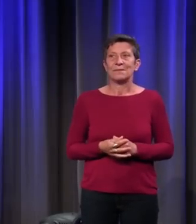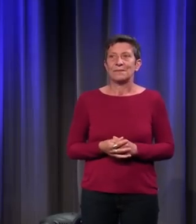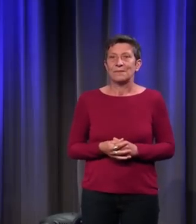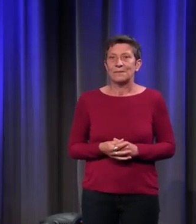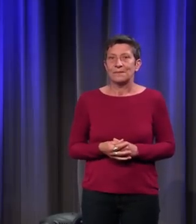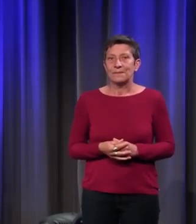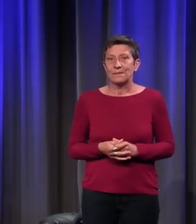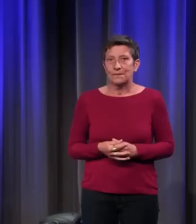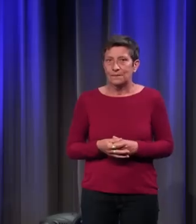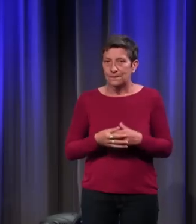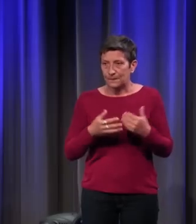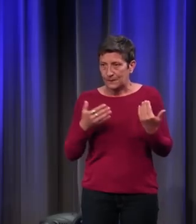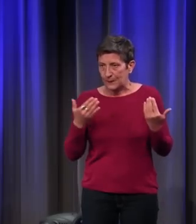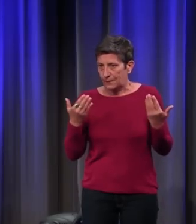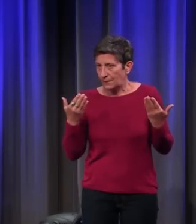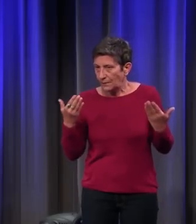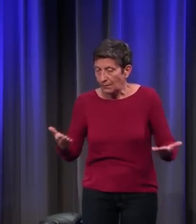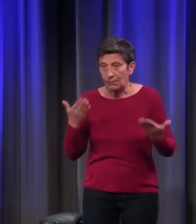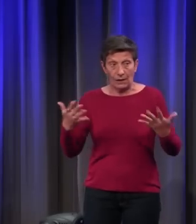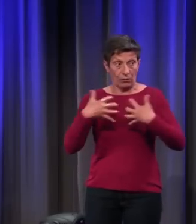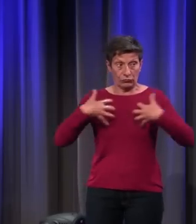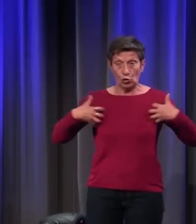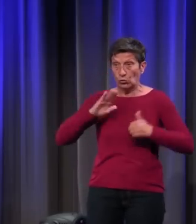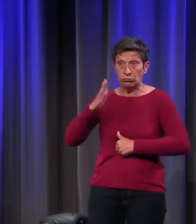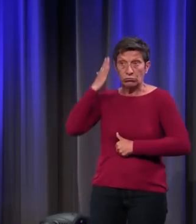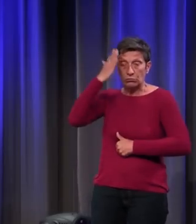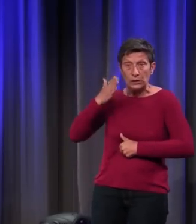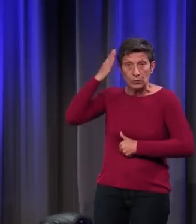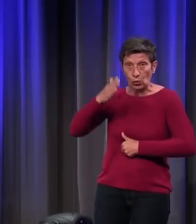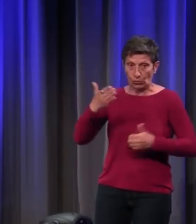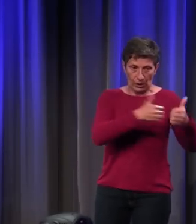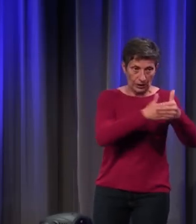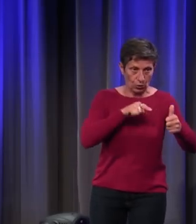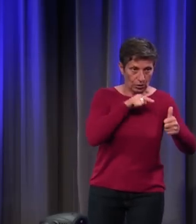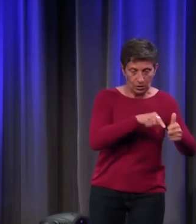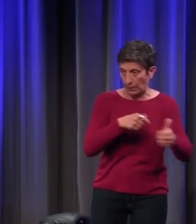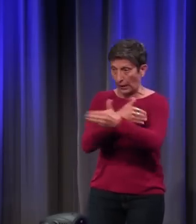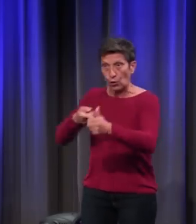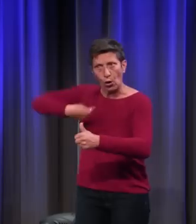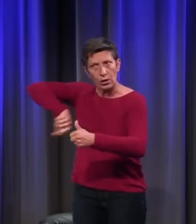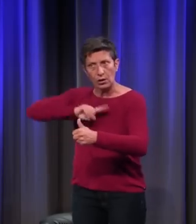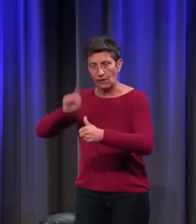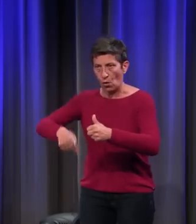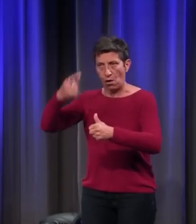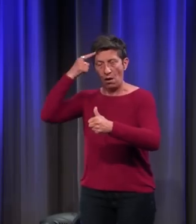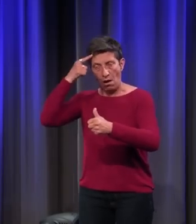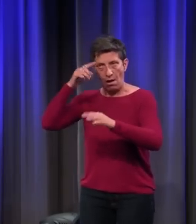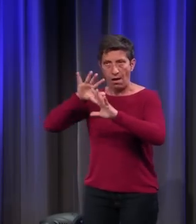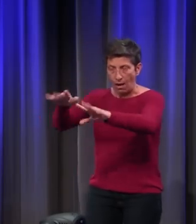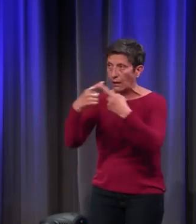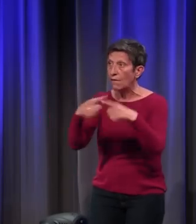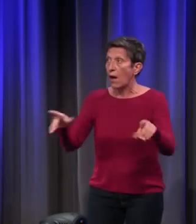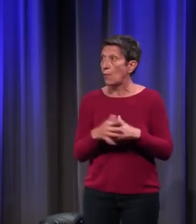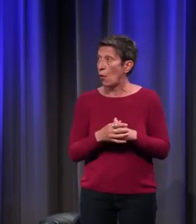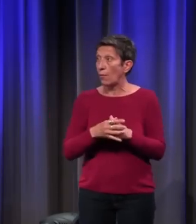Du côté de la zoologie, il faut revoir nos catégories. Il faut même admettre des choses qui nous choquent aujourd